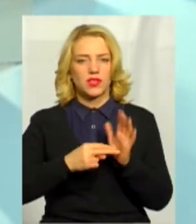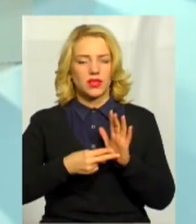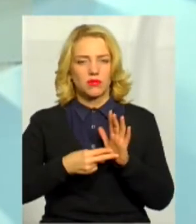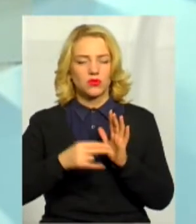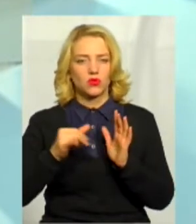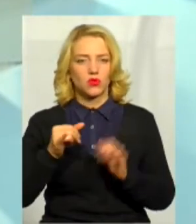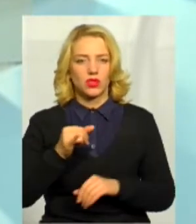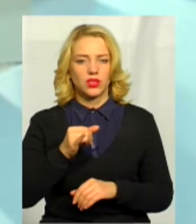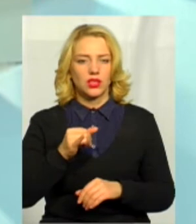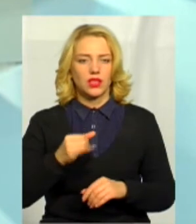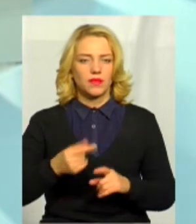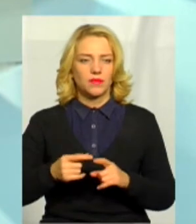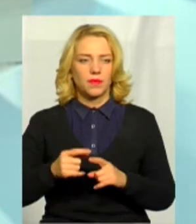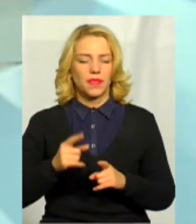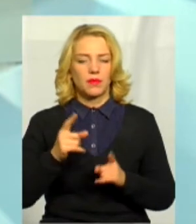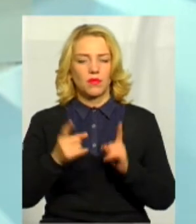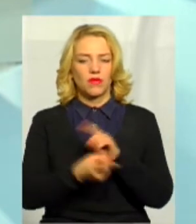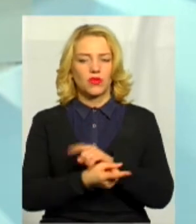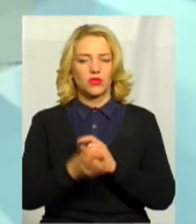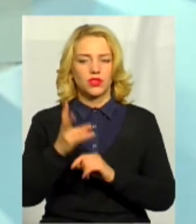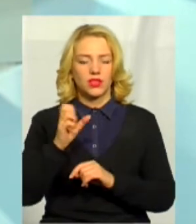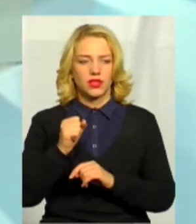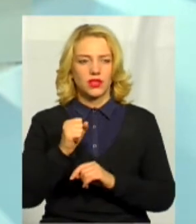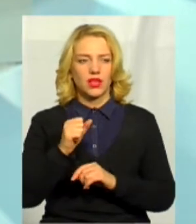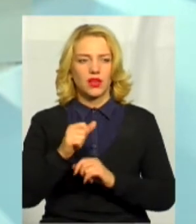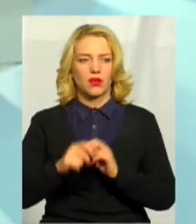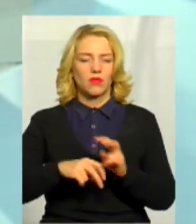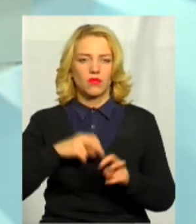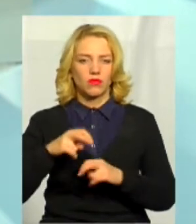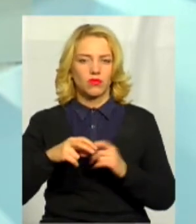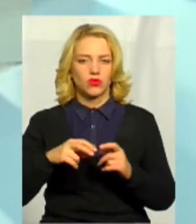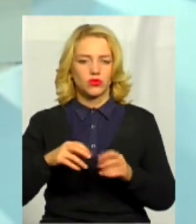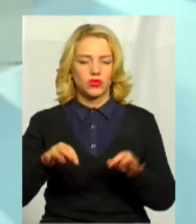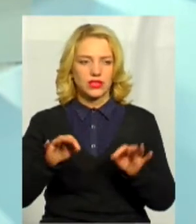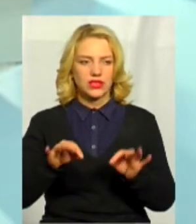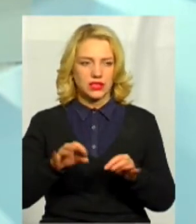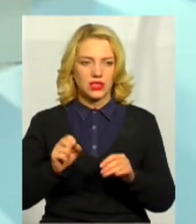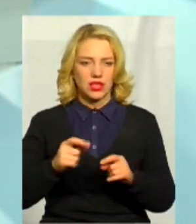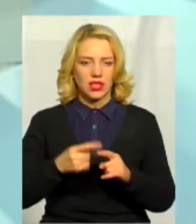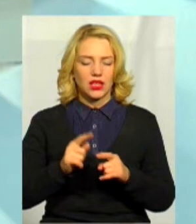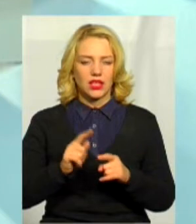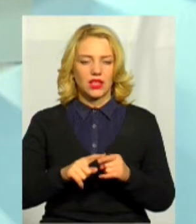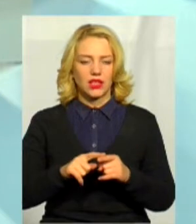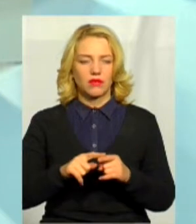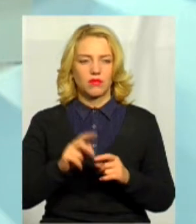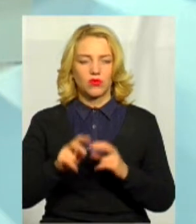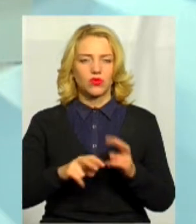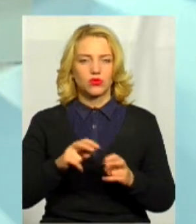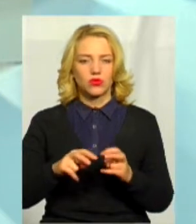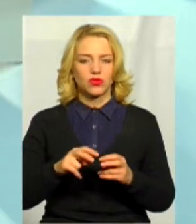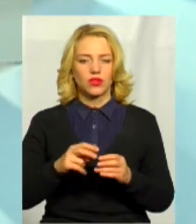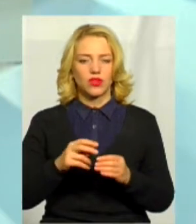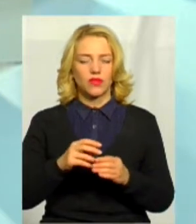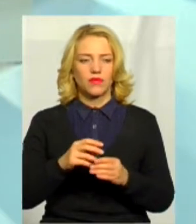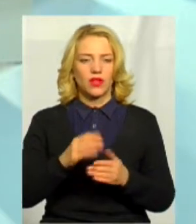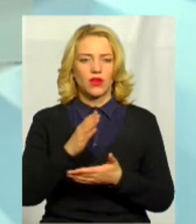і саме повернули її на пошук істини, на розвінчування міфів, створені радянською пропагандою, їм